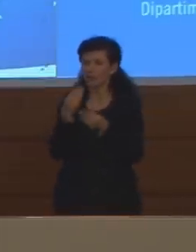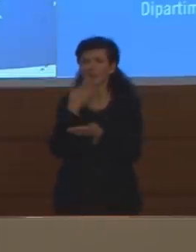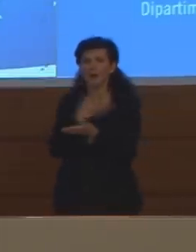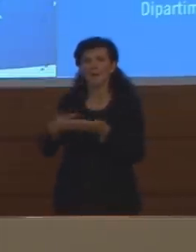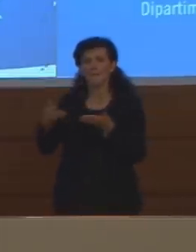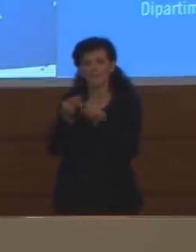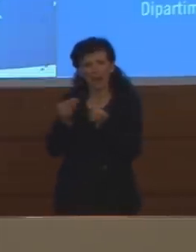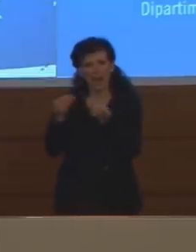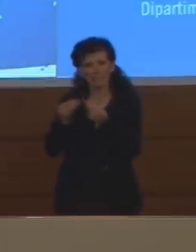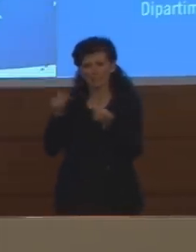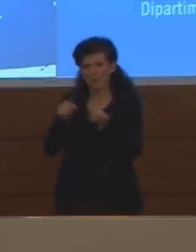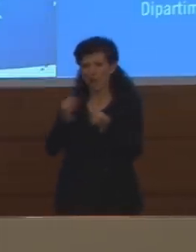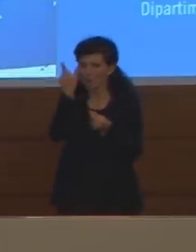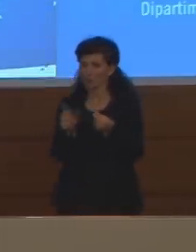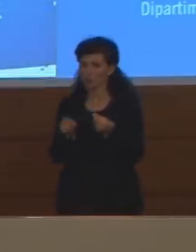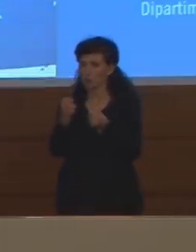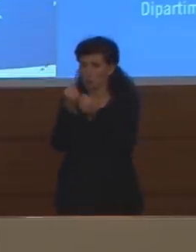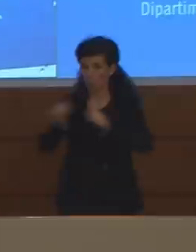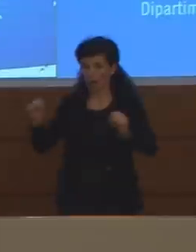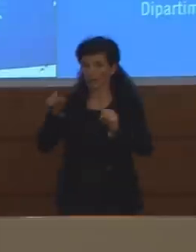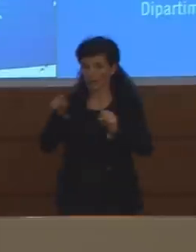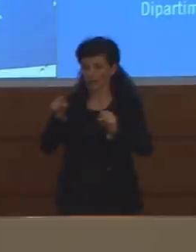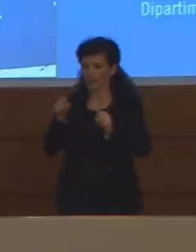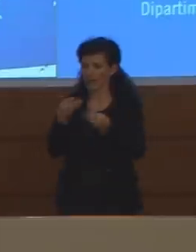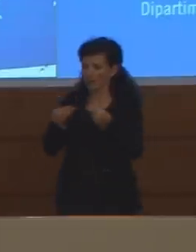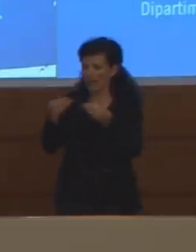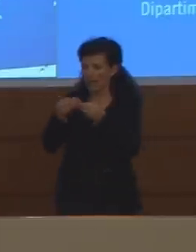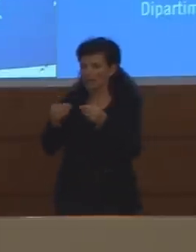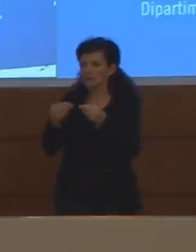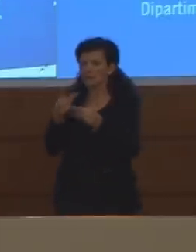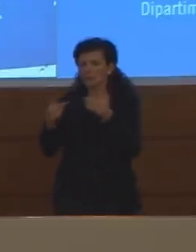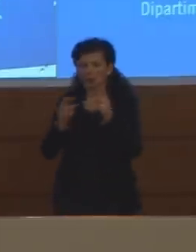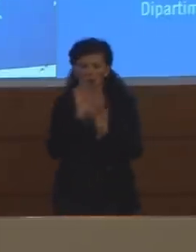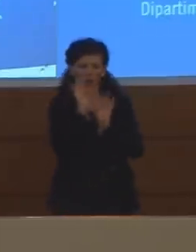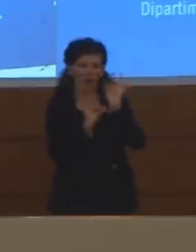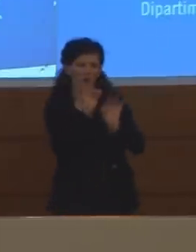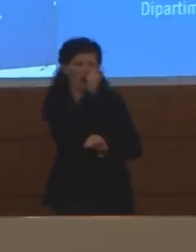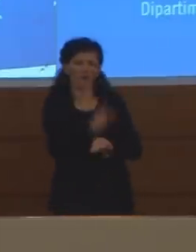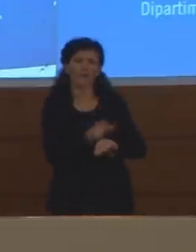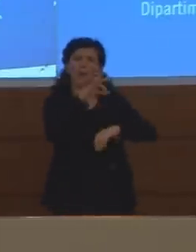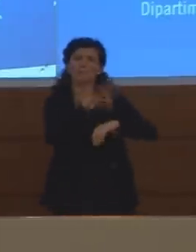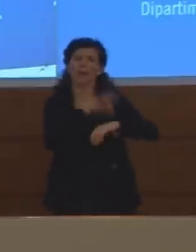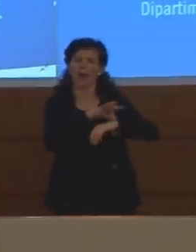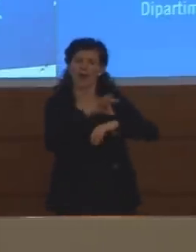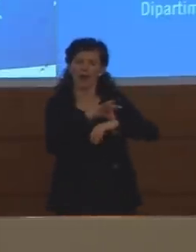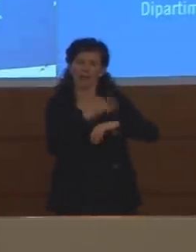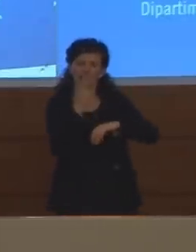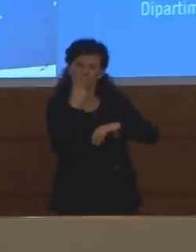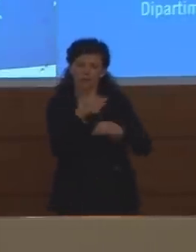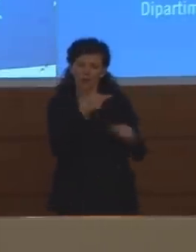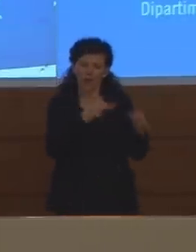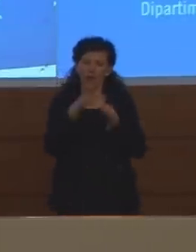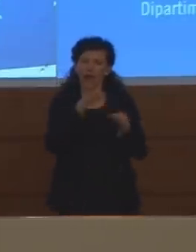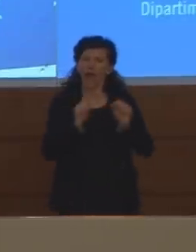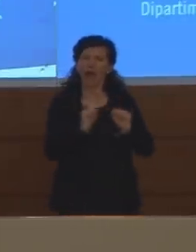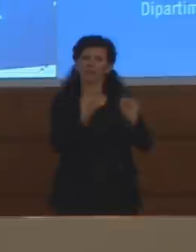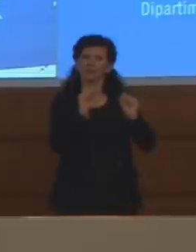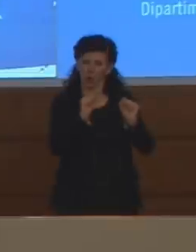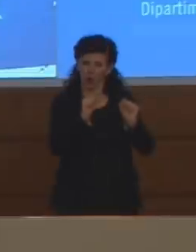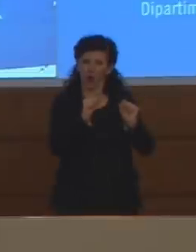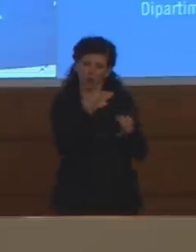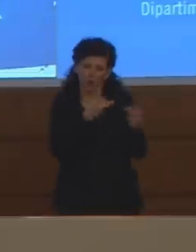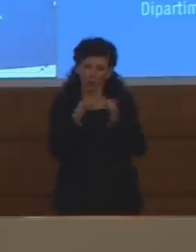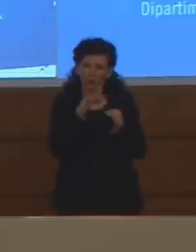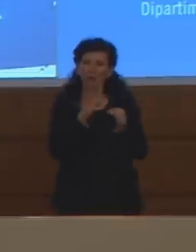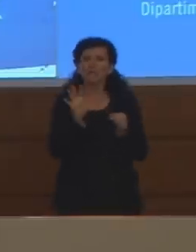sui malati per, diciamo, utilizzare gli anticorpi e sostengono che